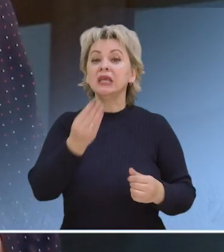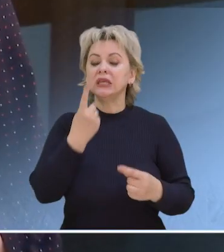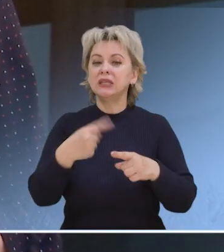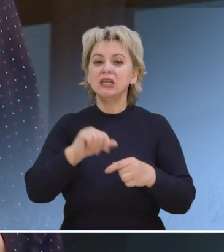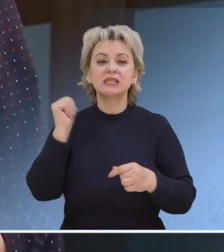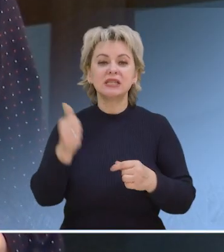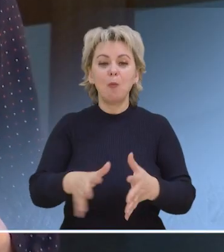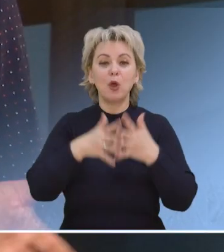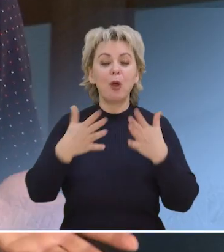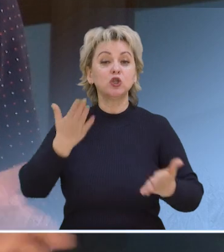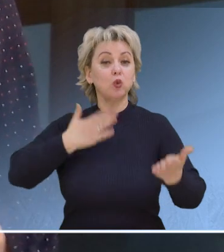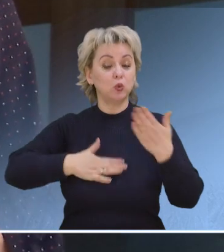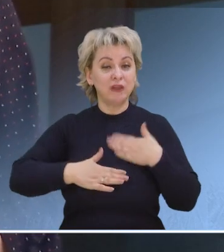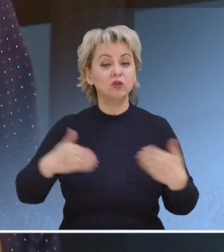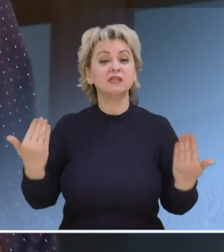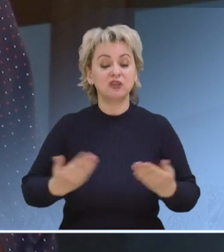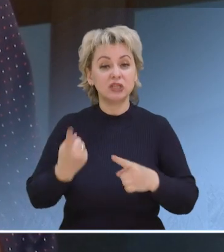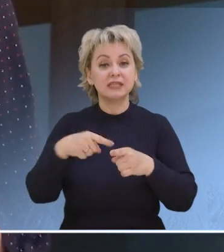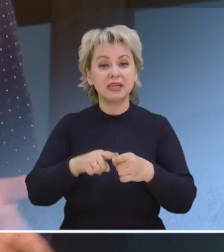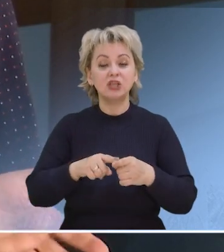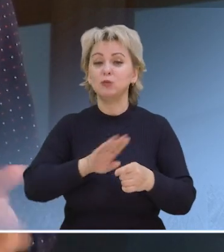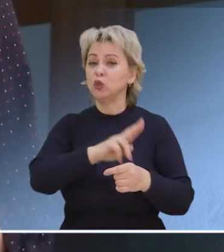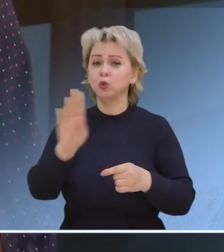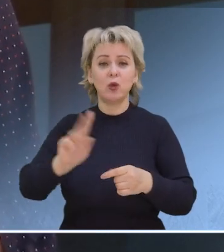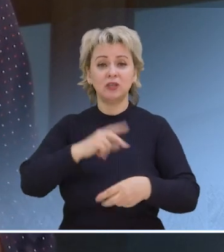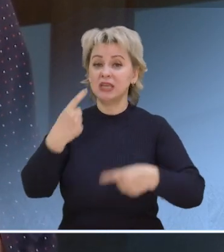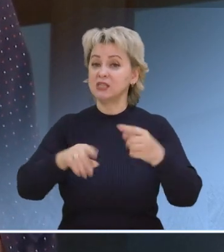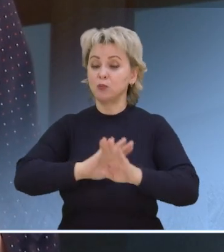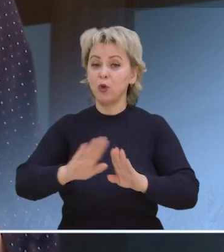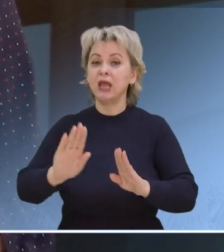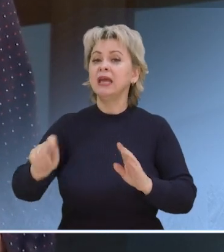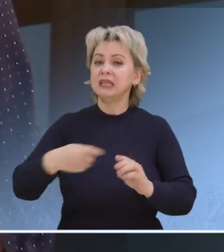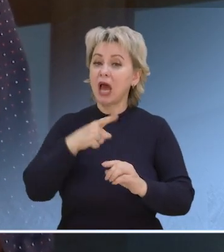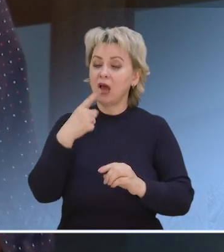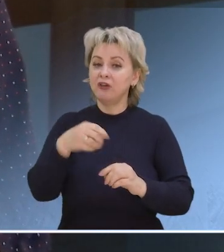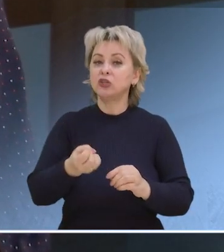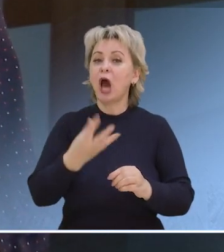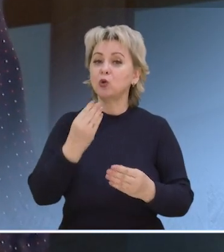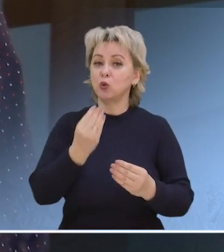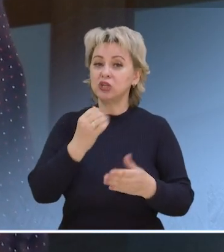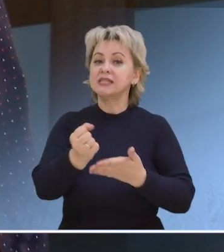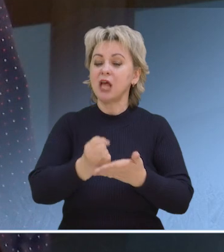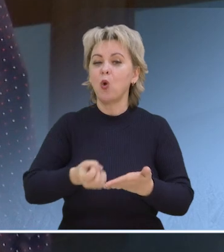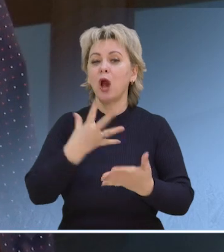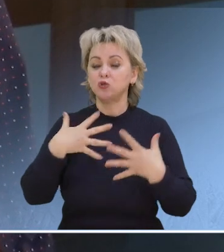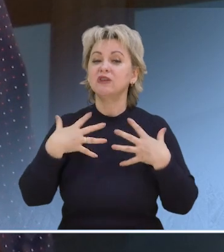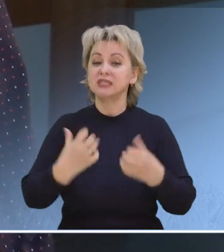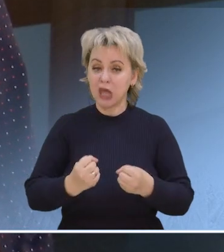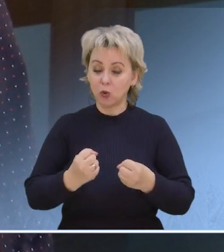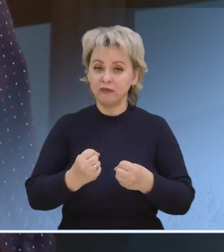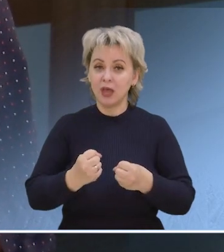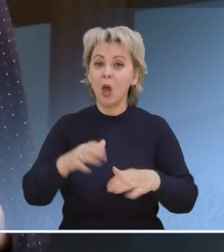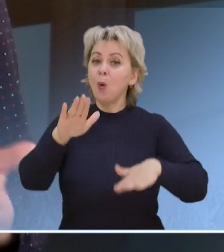Еда – это одно из самых больших удовольствий в жизни. С этим вряд ли кто-то поспорит. Недаром говорят, что хороший аппетит – залог хорошего